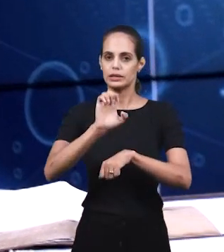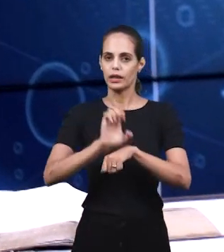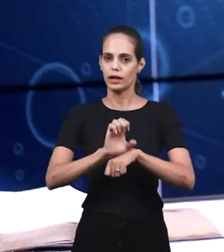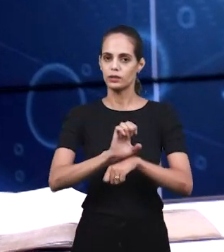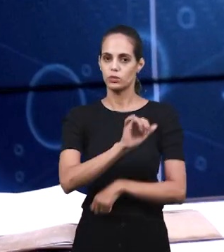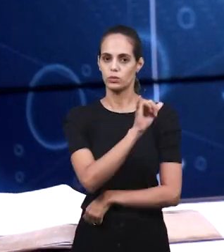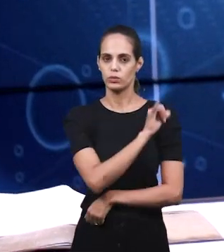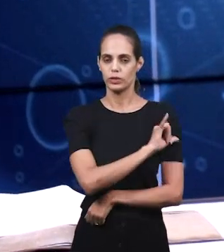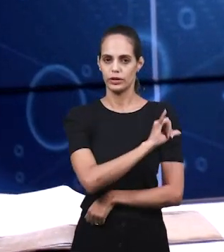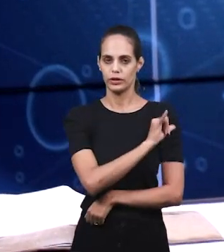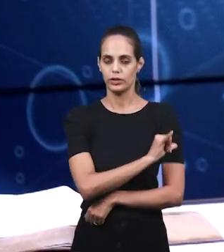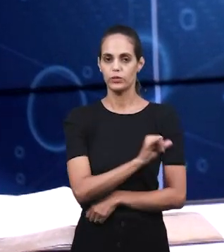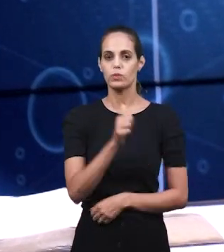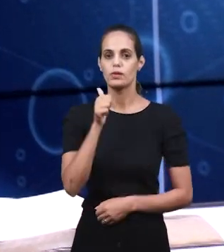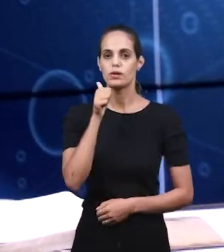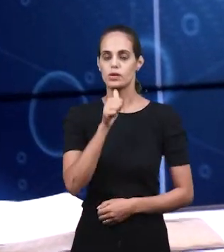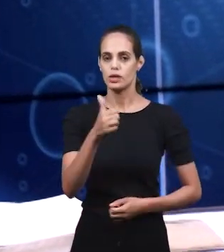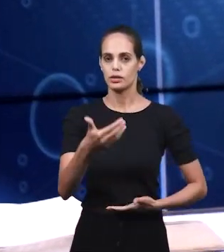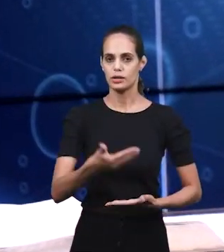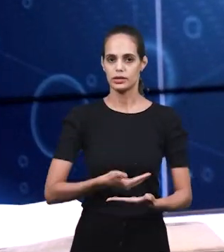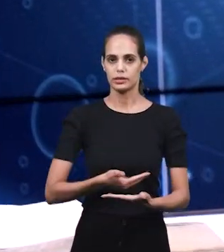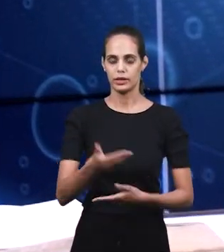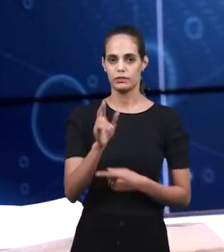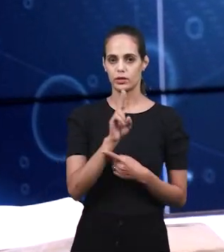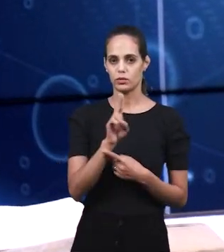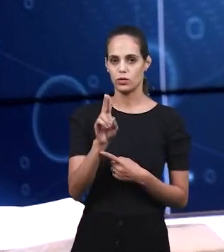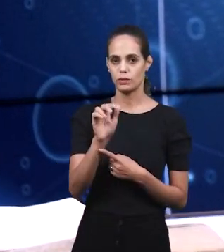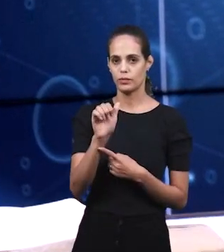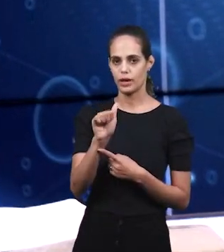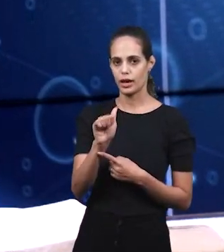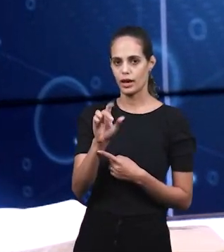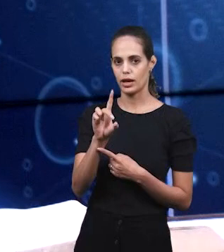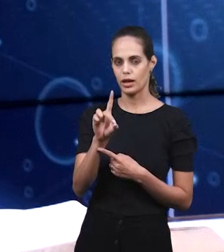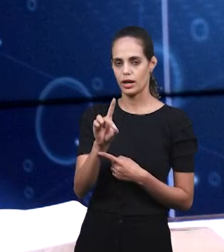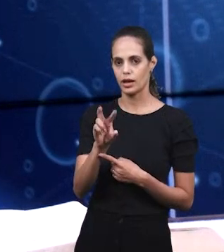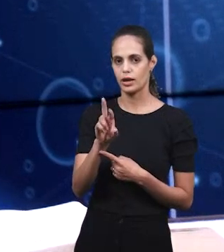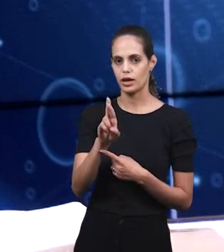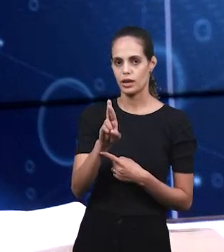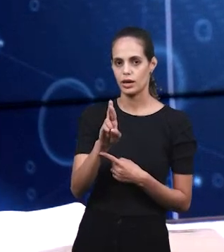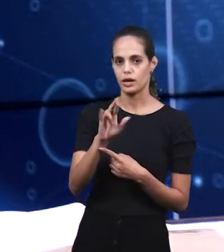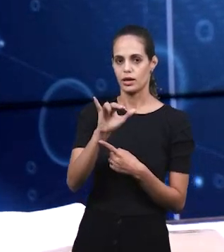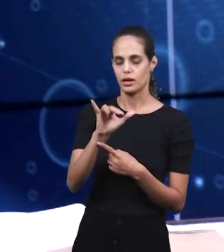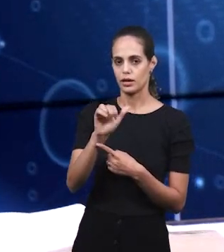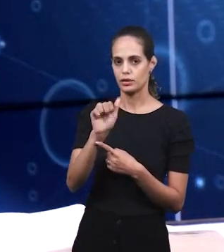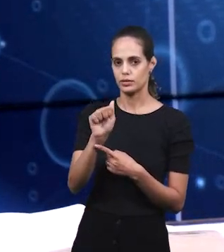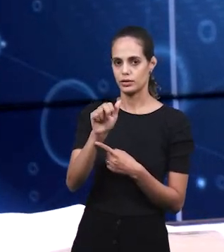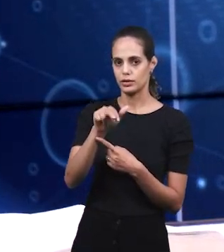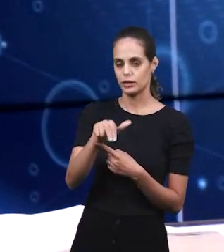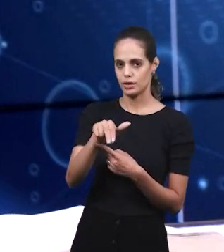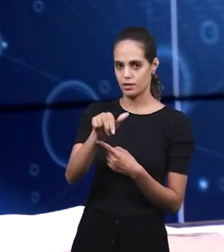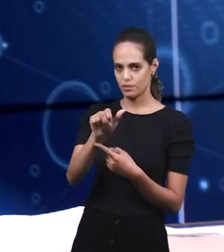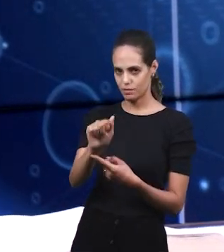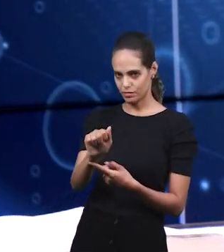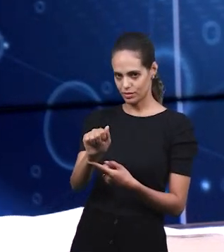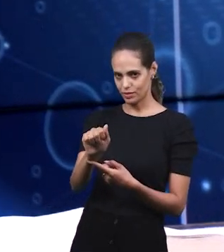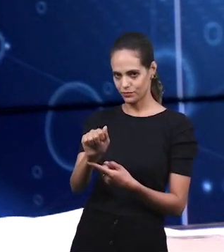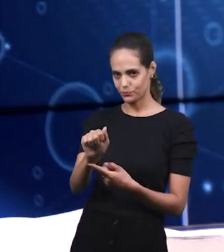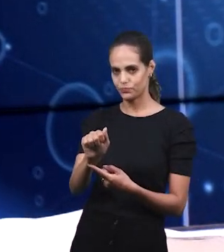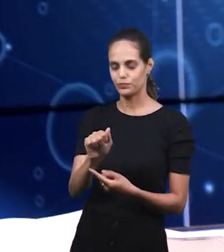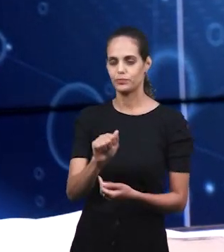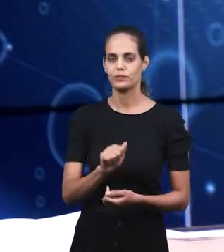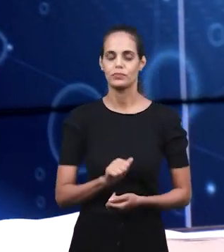штата Рио-де-Жанейро сестру Адриану. Она из группы сестер из церкви